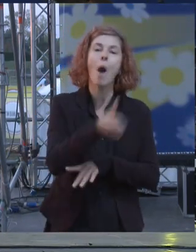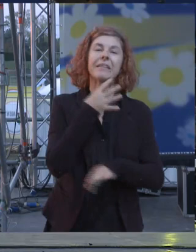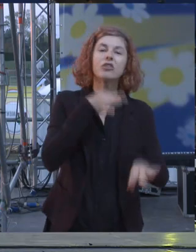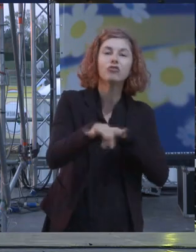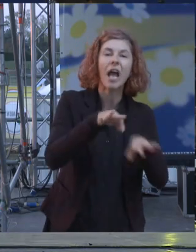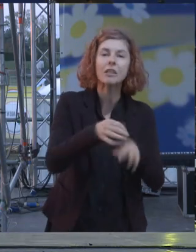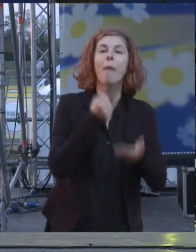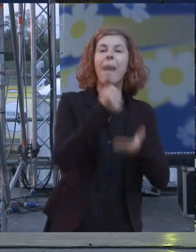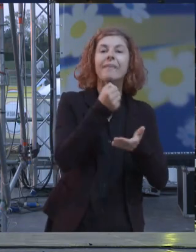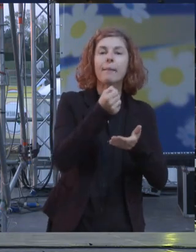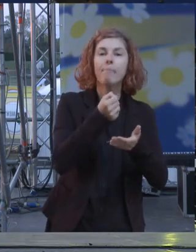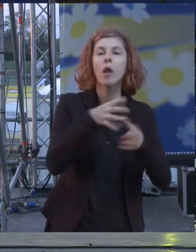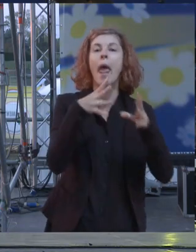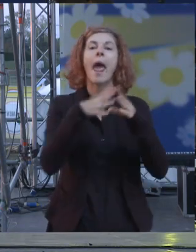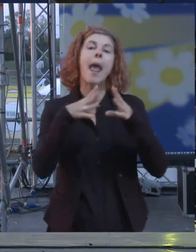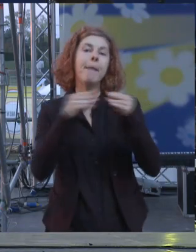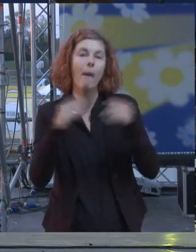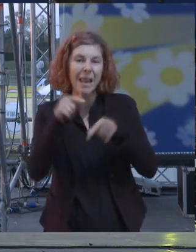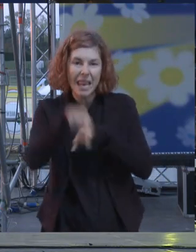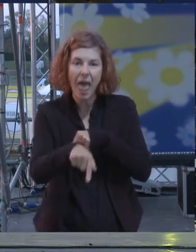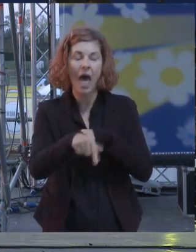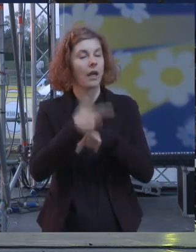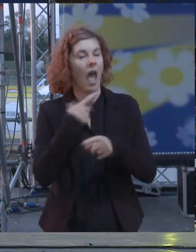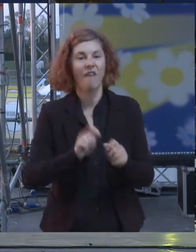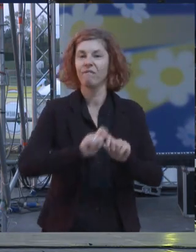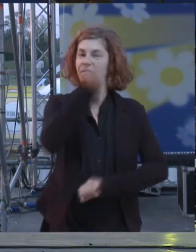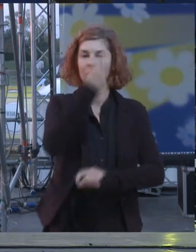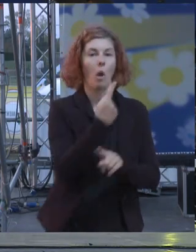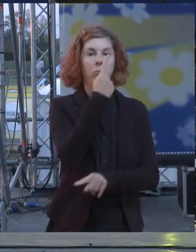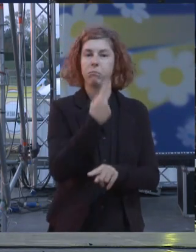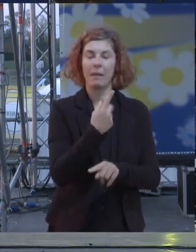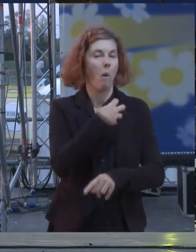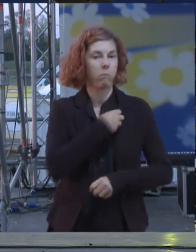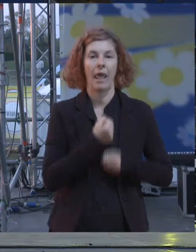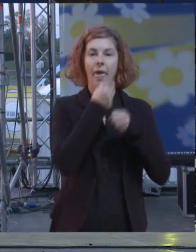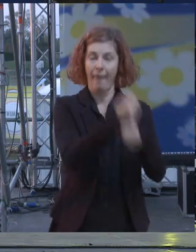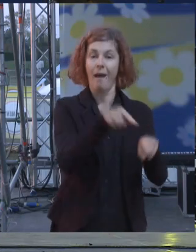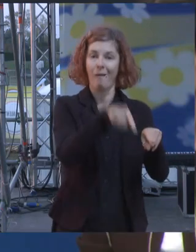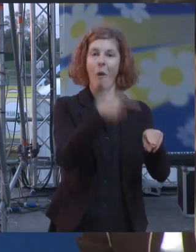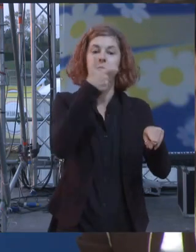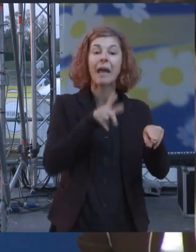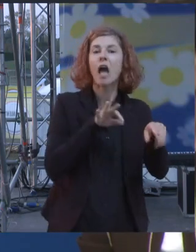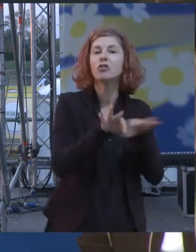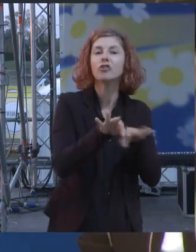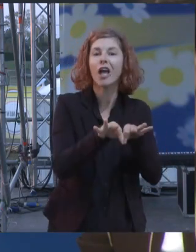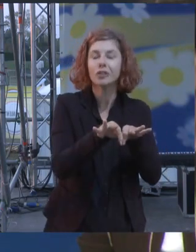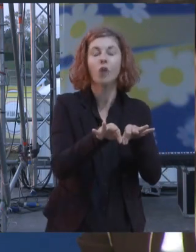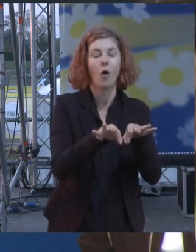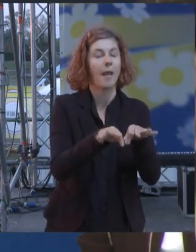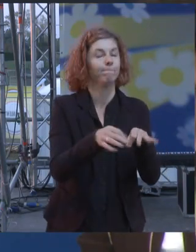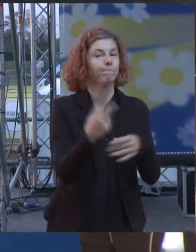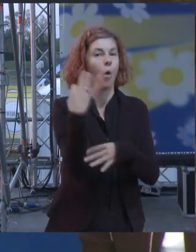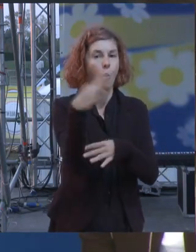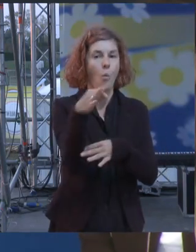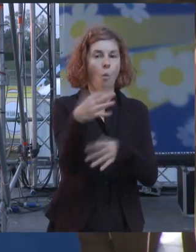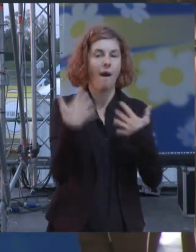patrimonio immobiliare dei propri immobili comunali quindi per quanto riusciamo a gestirli in maniera efficiente e siamo riusciti a